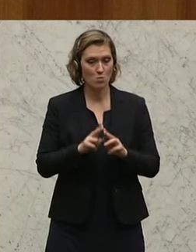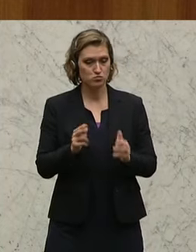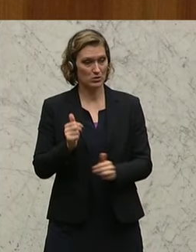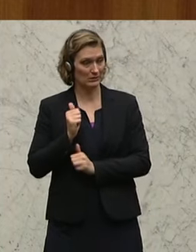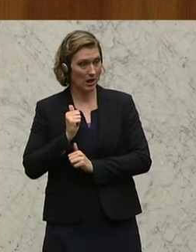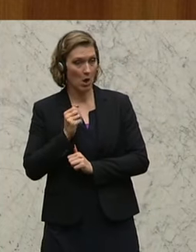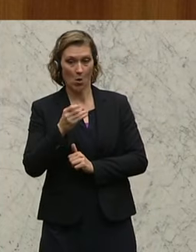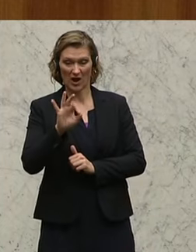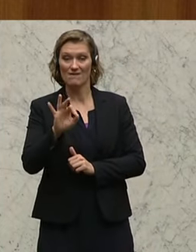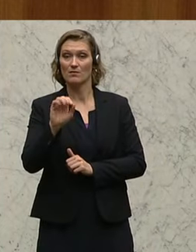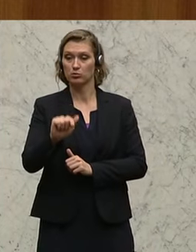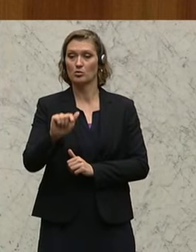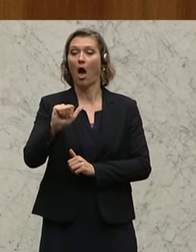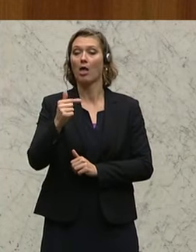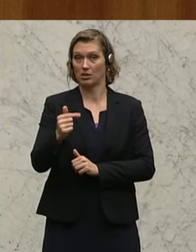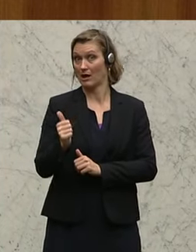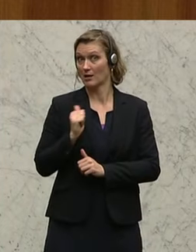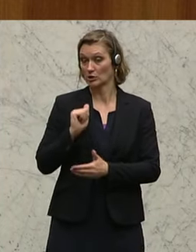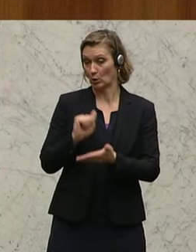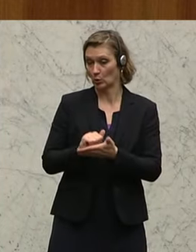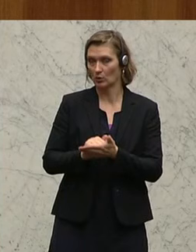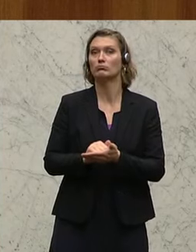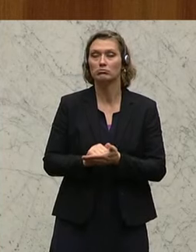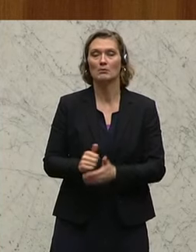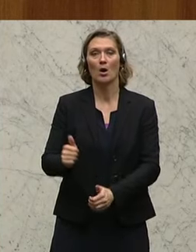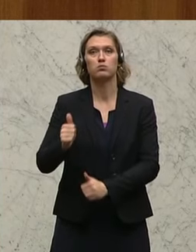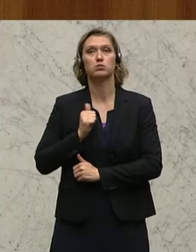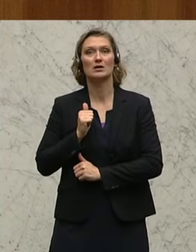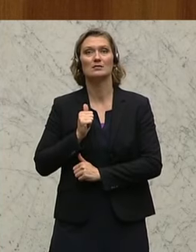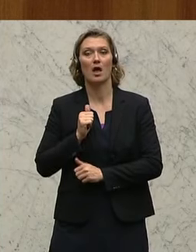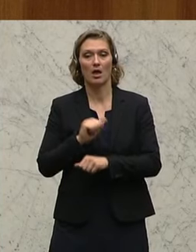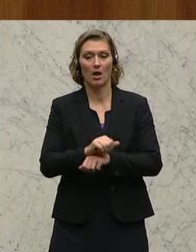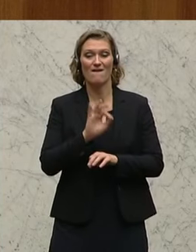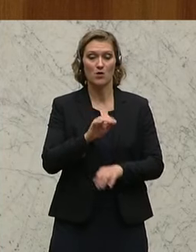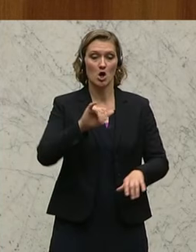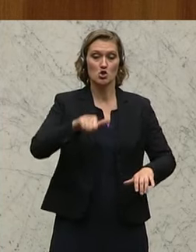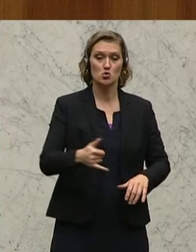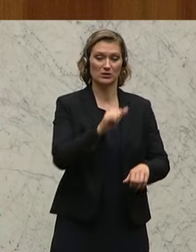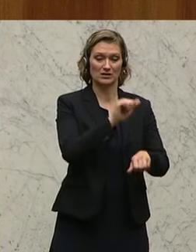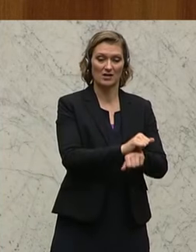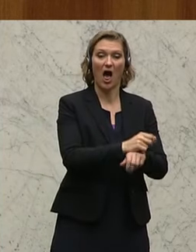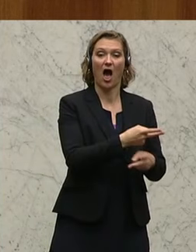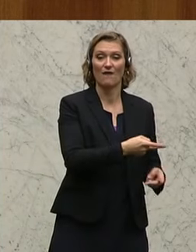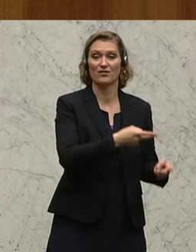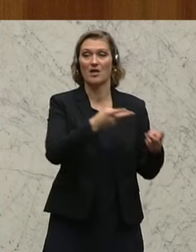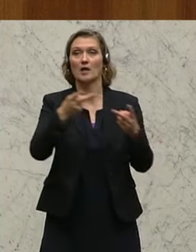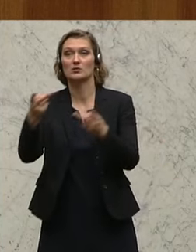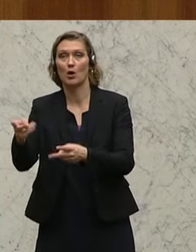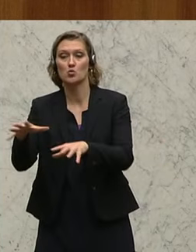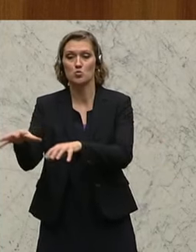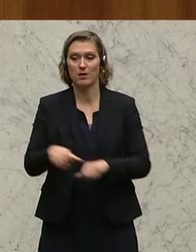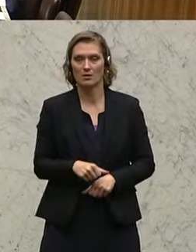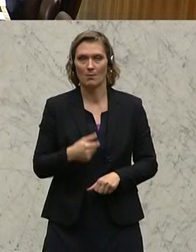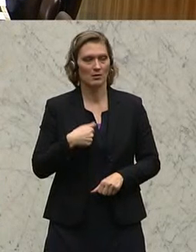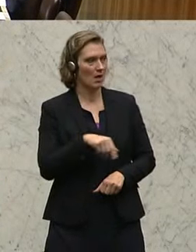Bundesheer, ORFAT von gestern, Bundesheer übernimmt Hafttransporte für Justiz. Aha, also da